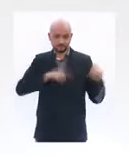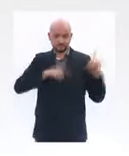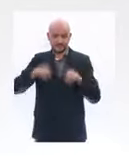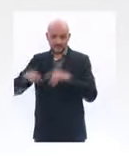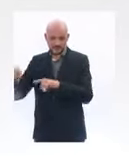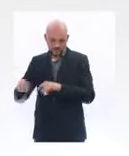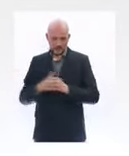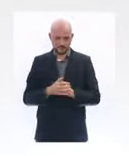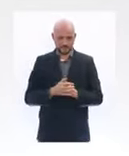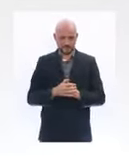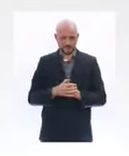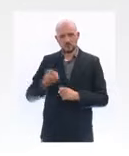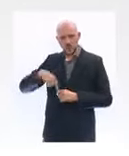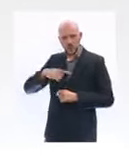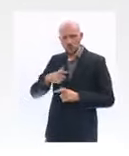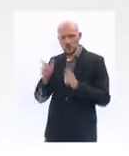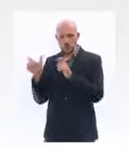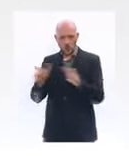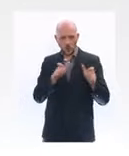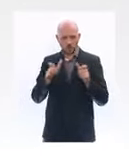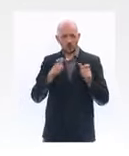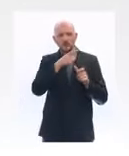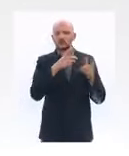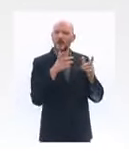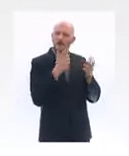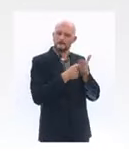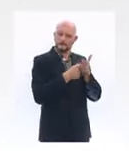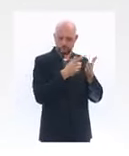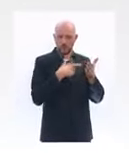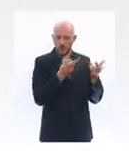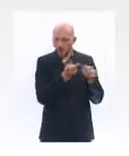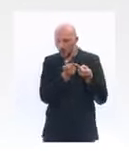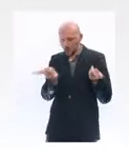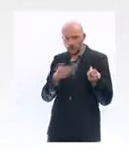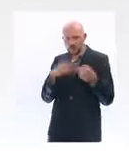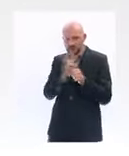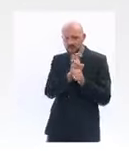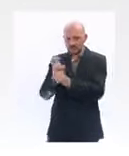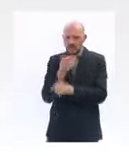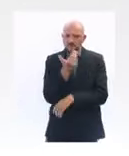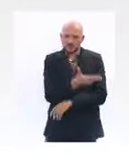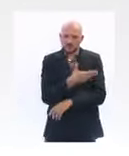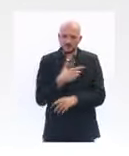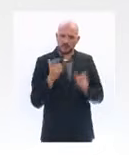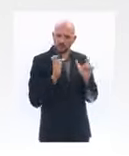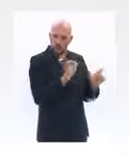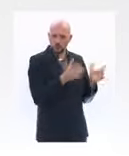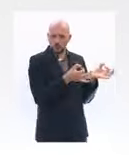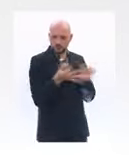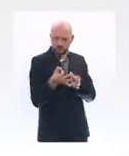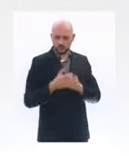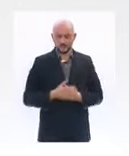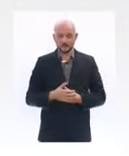accordent bien ces taux attractifs aux entreprises qui en auraient besoin. Je sais également que certaines entreprises